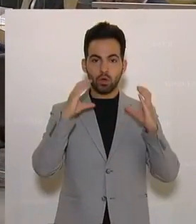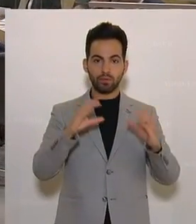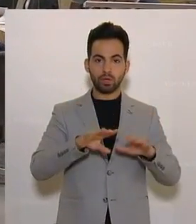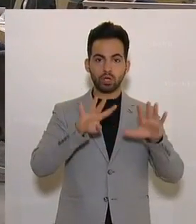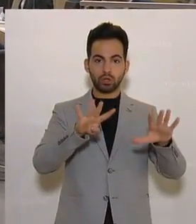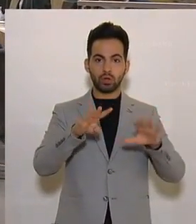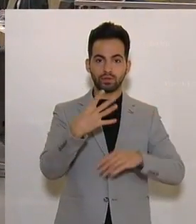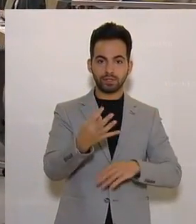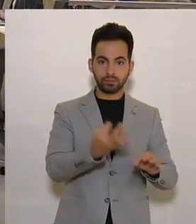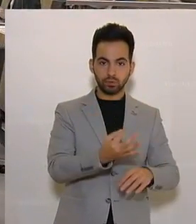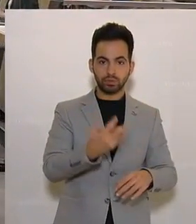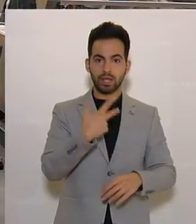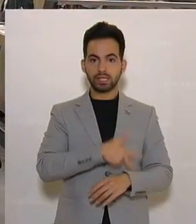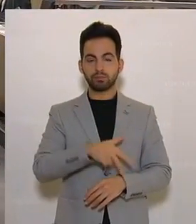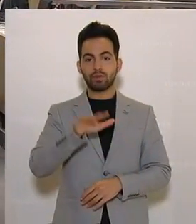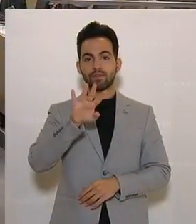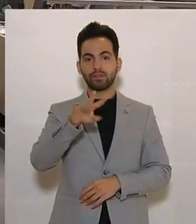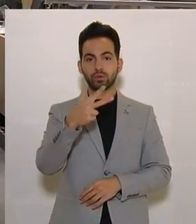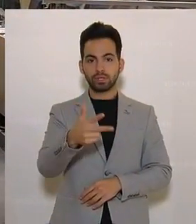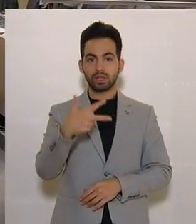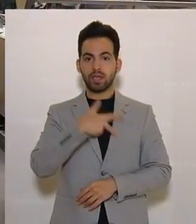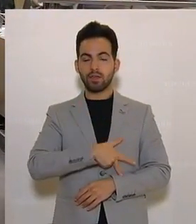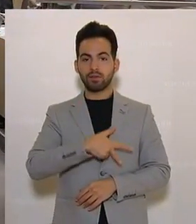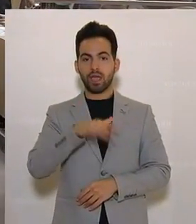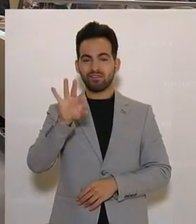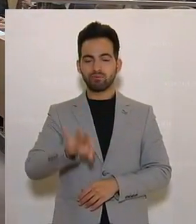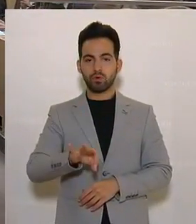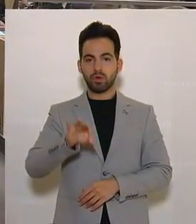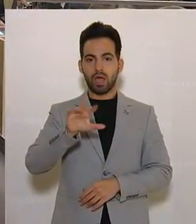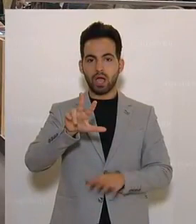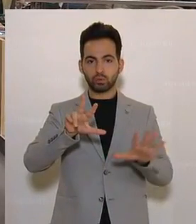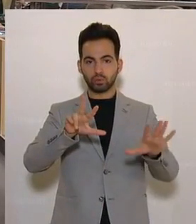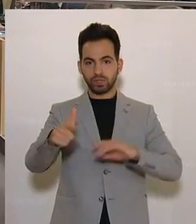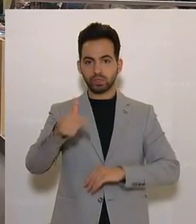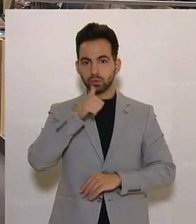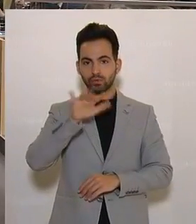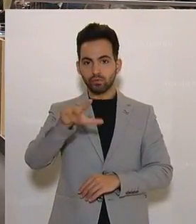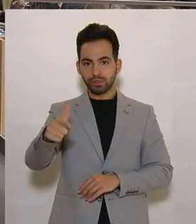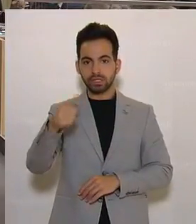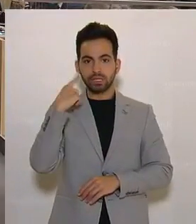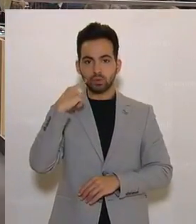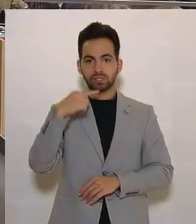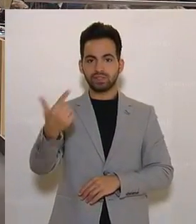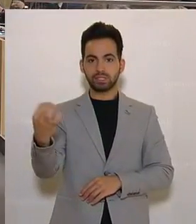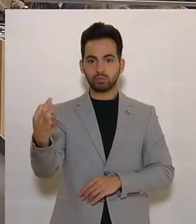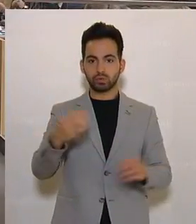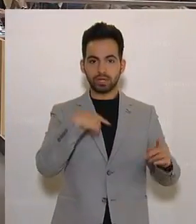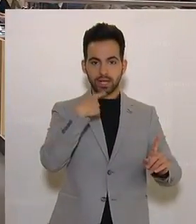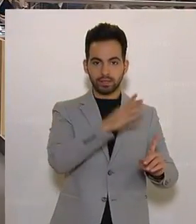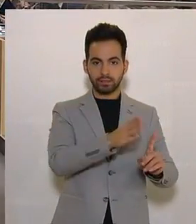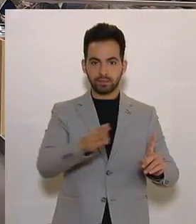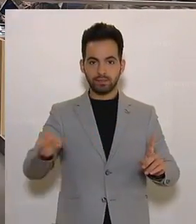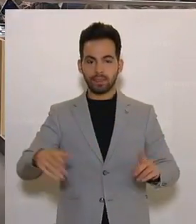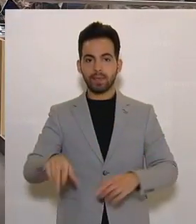zum Bundeskanzler und wird im Bundesgesetzblatt